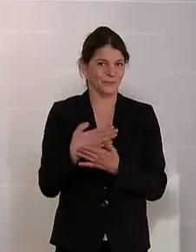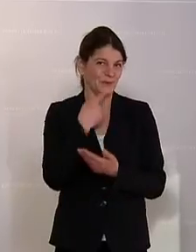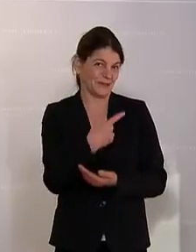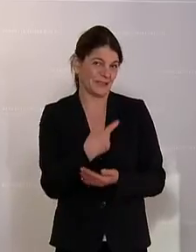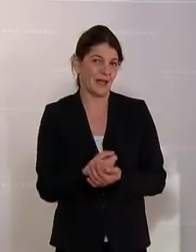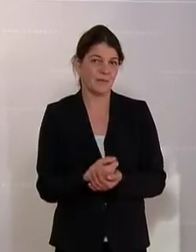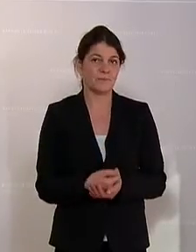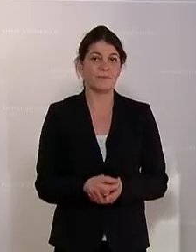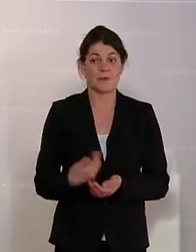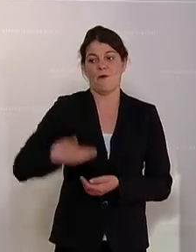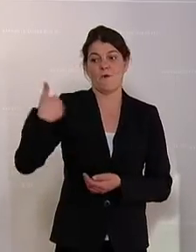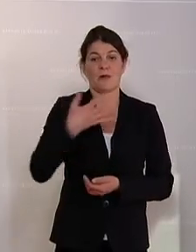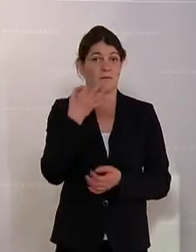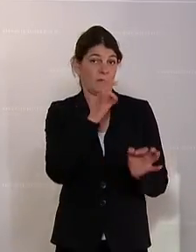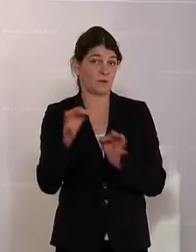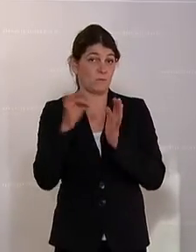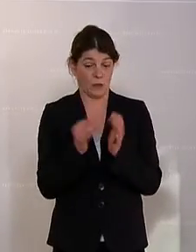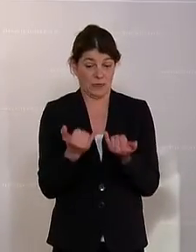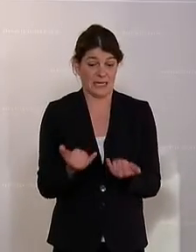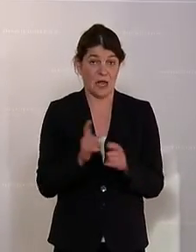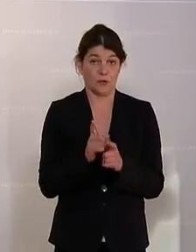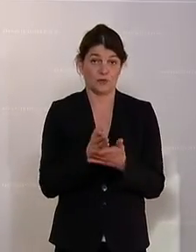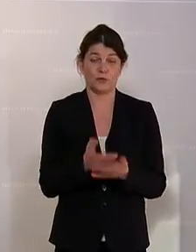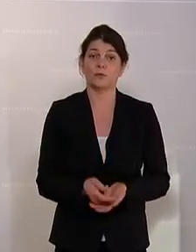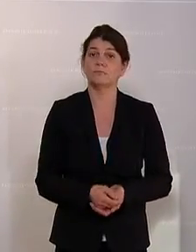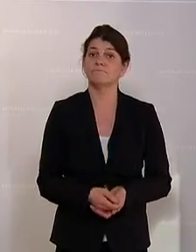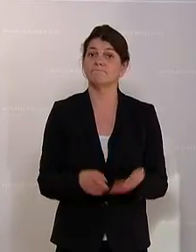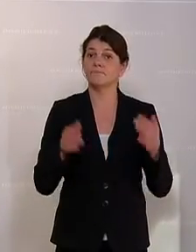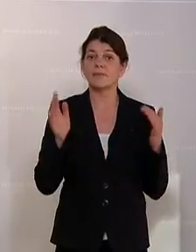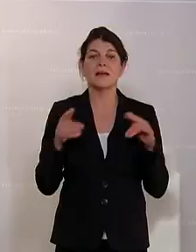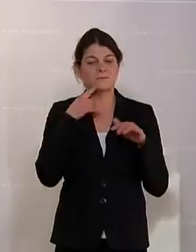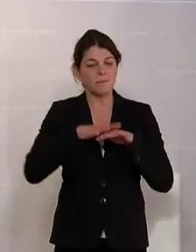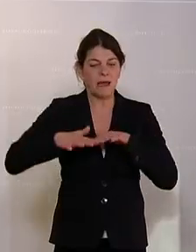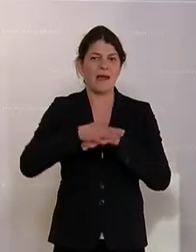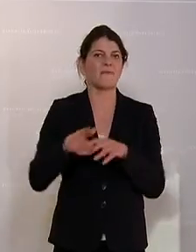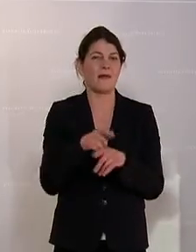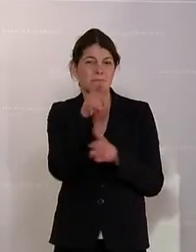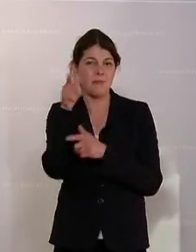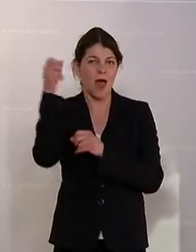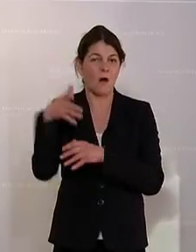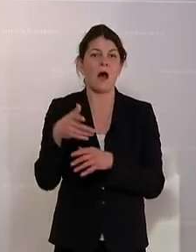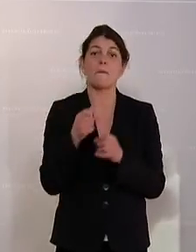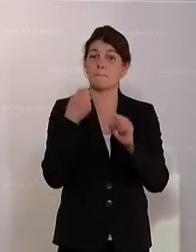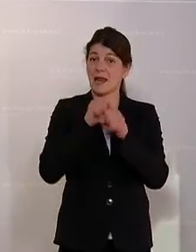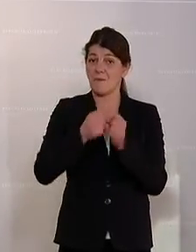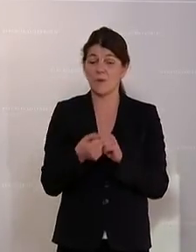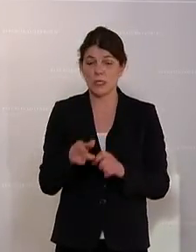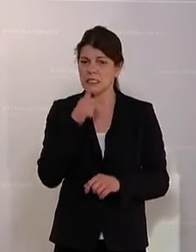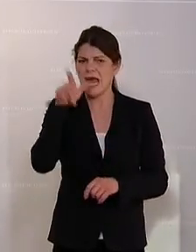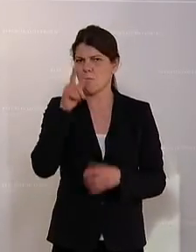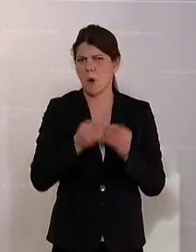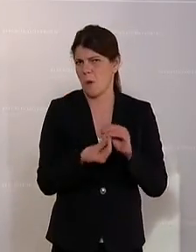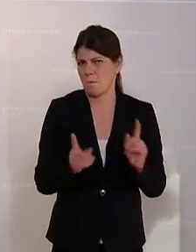im vorigen Tagesordnungspunkt, aber auch im jetzigen, das Feld der Terrorbekämpfung anschauen, ist es nicht unser Hauptproblem, dass wir